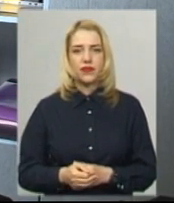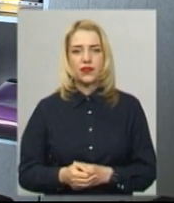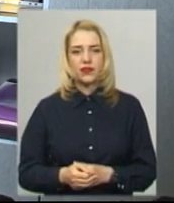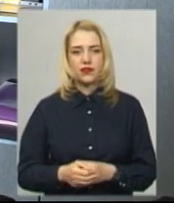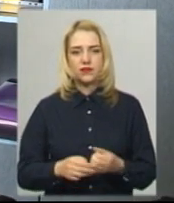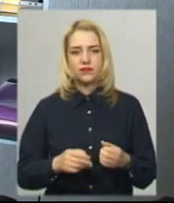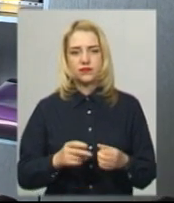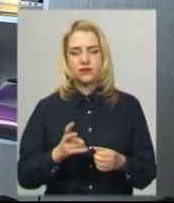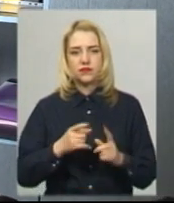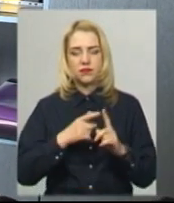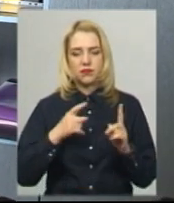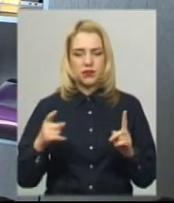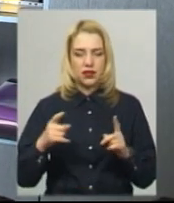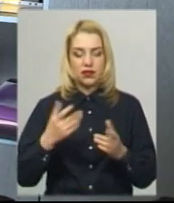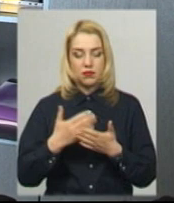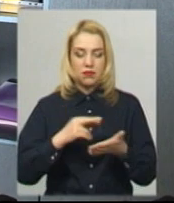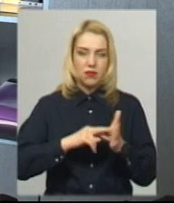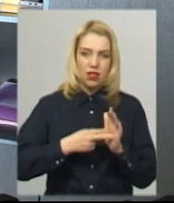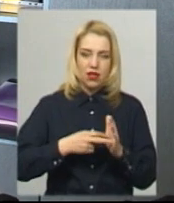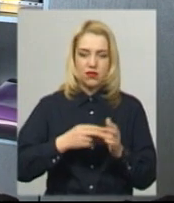на час карантину не надається.